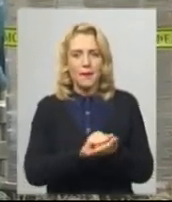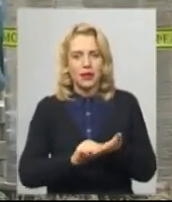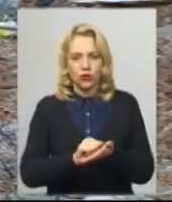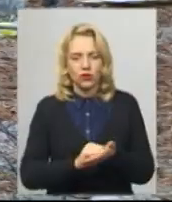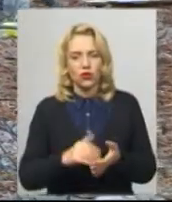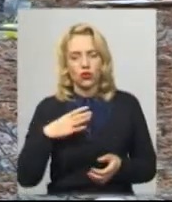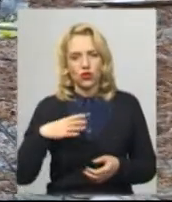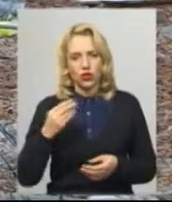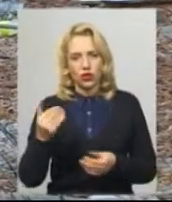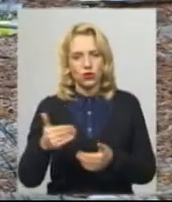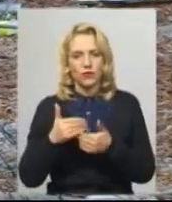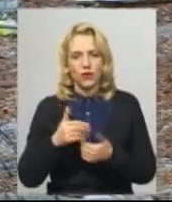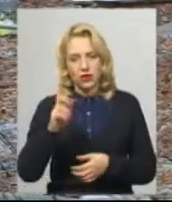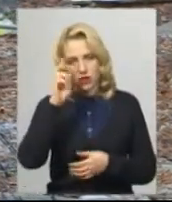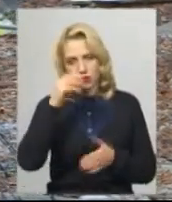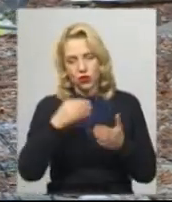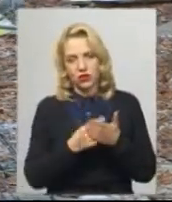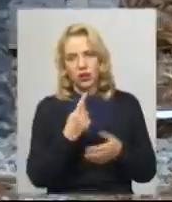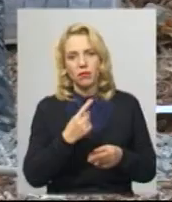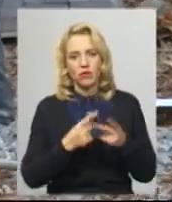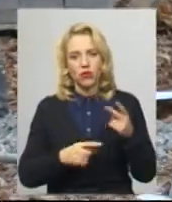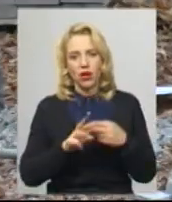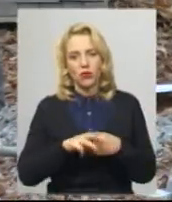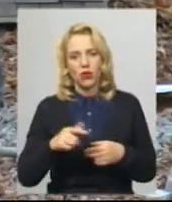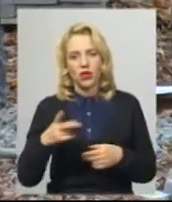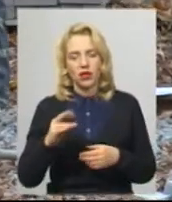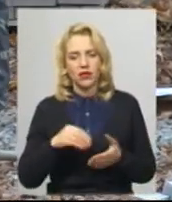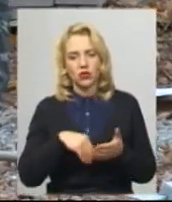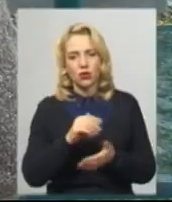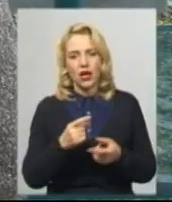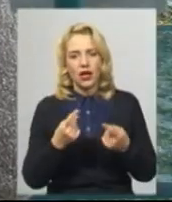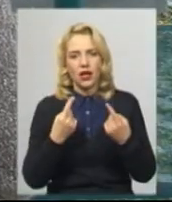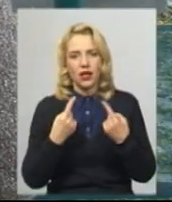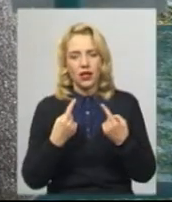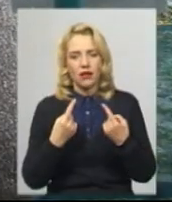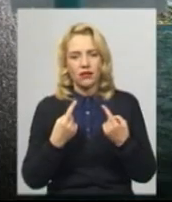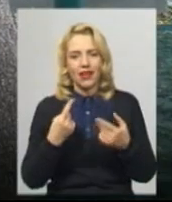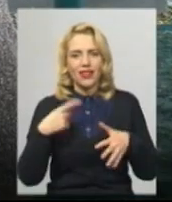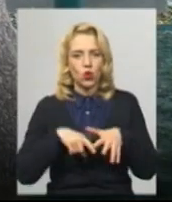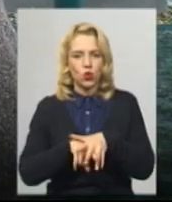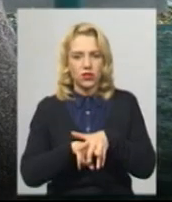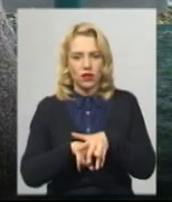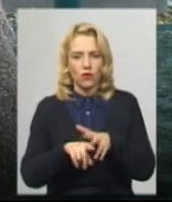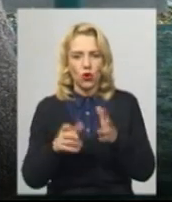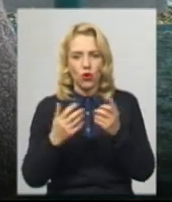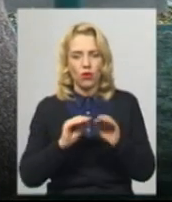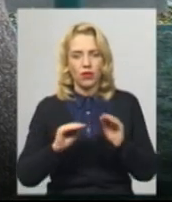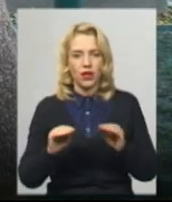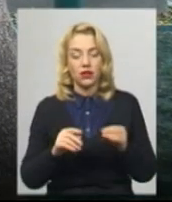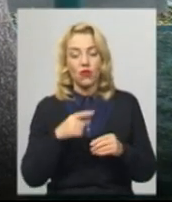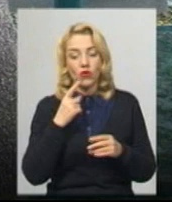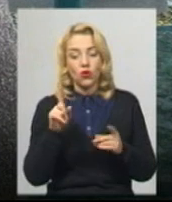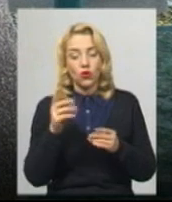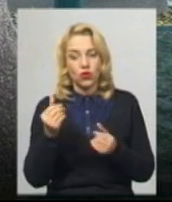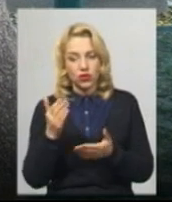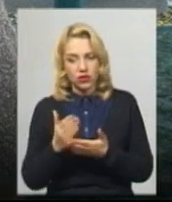очікують на субвенцію з державного бюджету півтора мільйона гривень на закупівлю інклюзивного обладнання. Але гроші на рахунок поки що не закинули, нібито вони є,